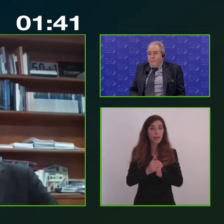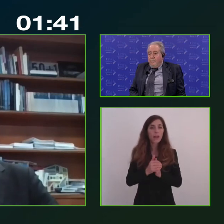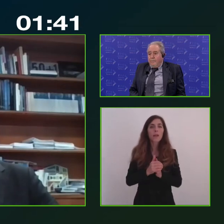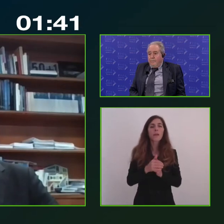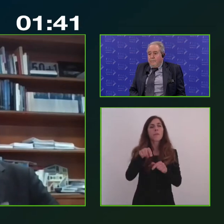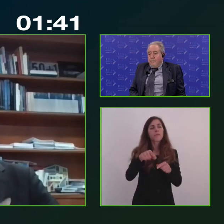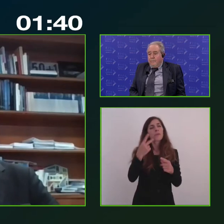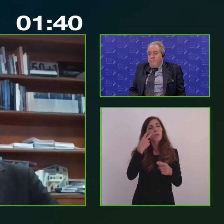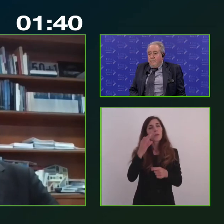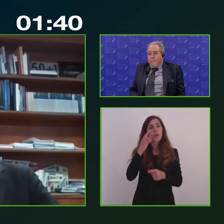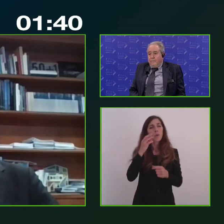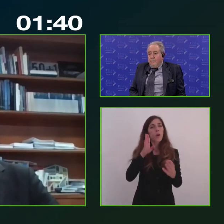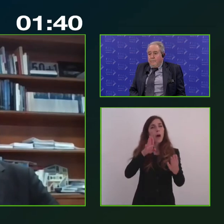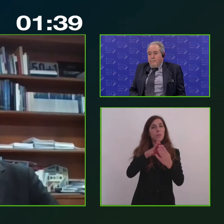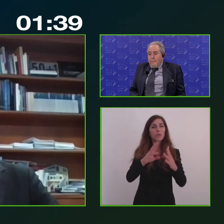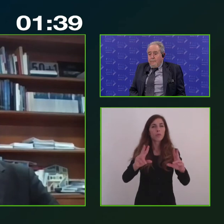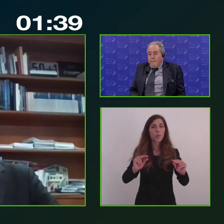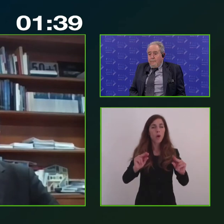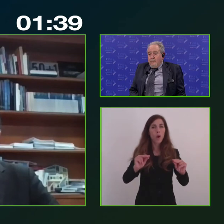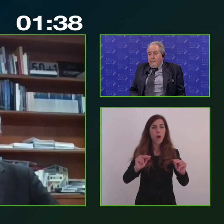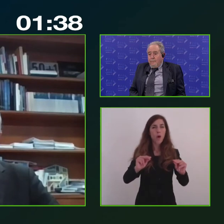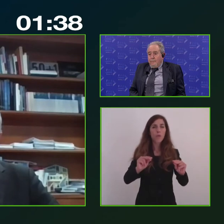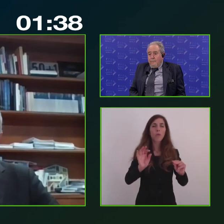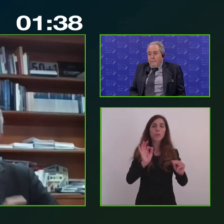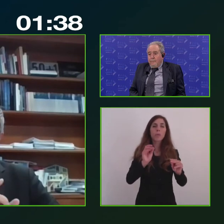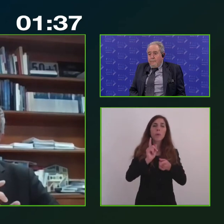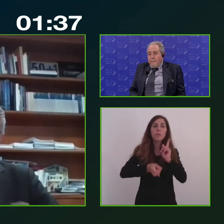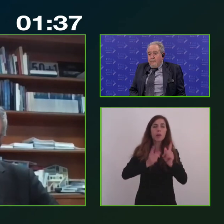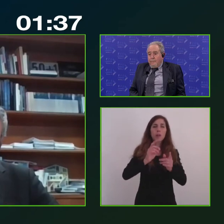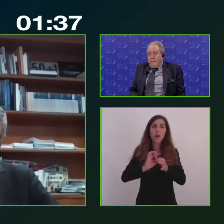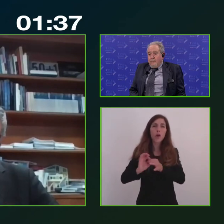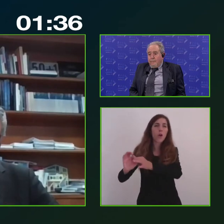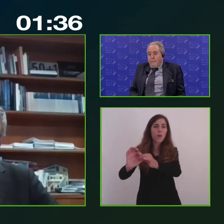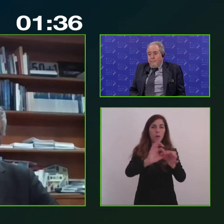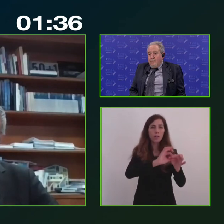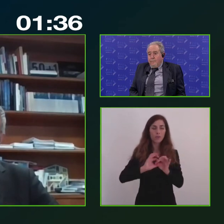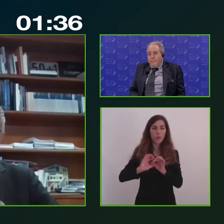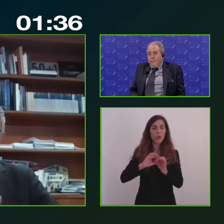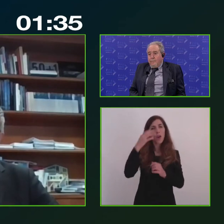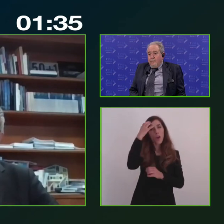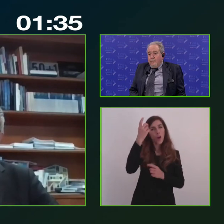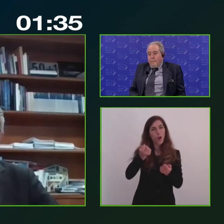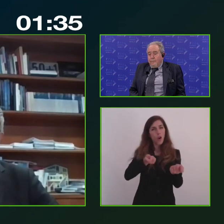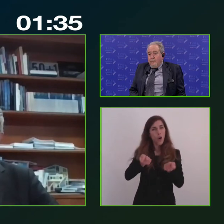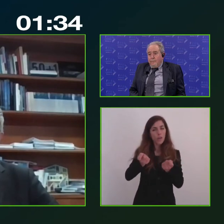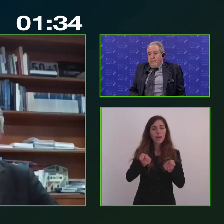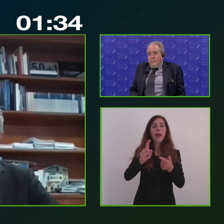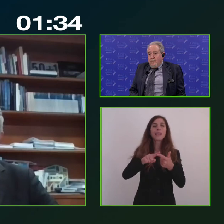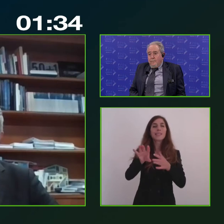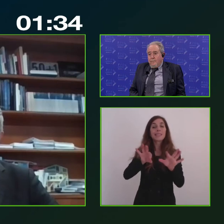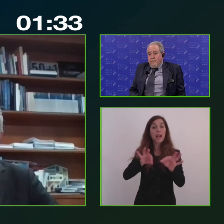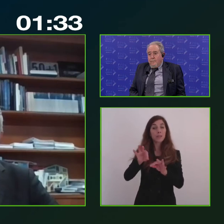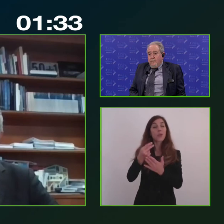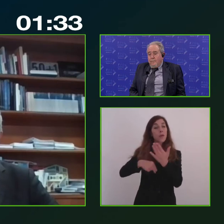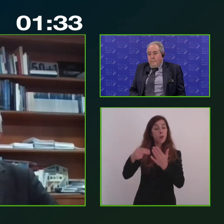nuovo della politica di coesione con una governance più efficiente, con una migliore selezione dei progetti e con un'amministrazione più